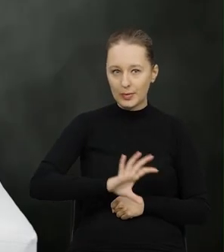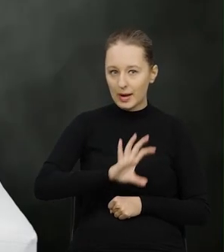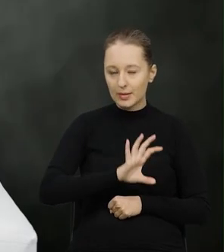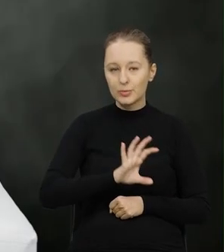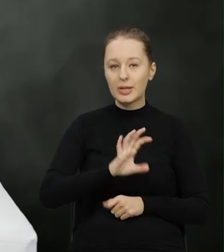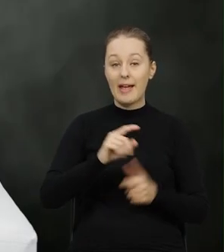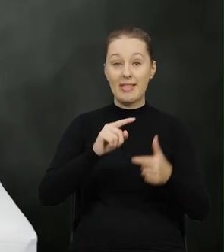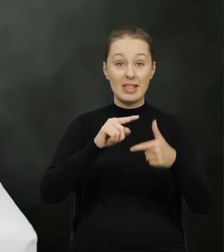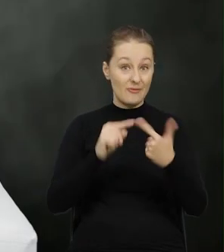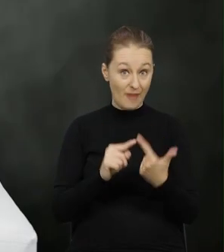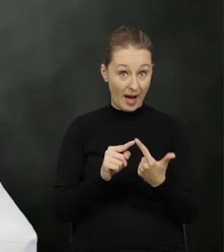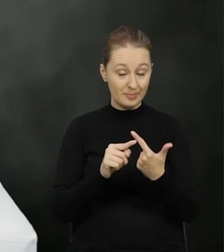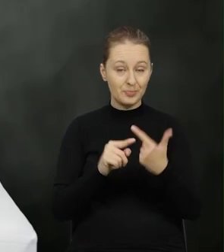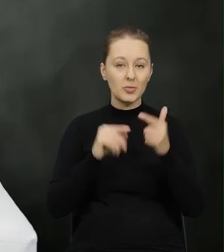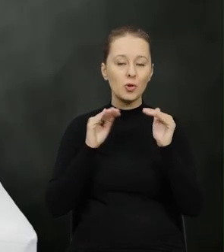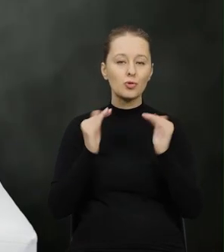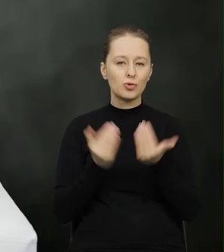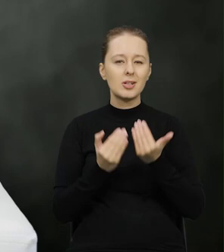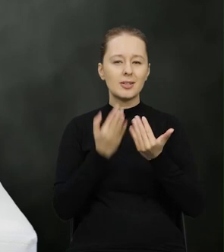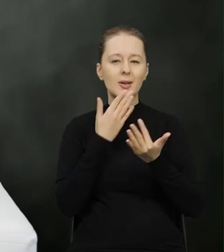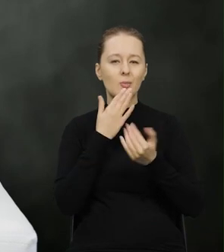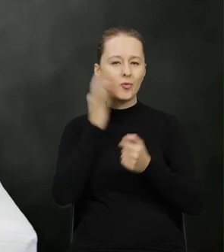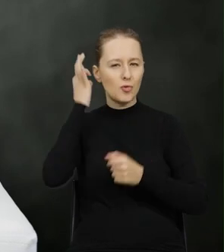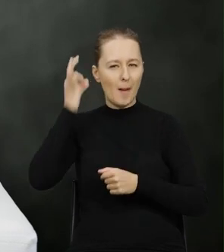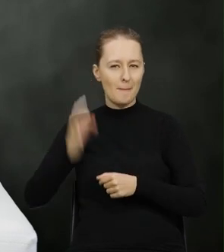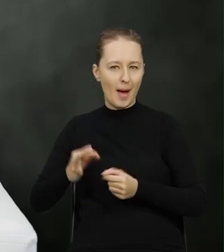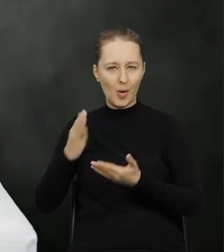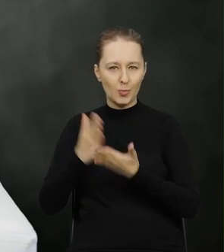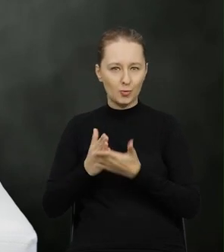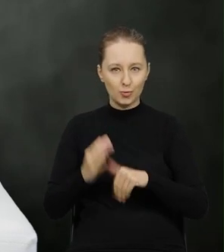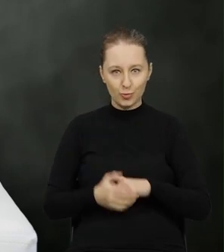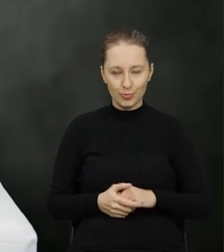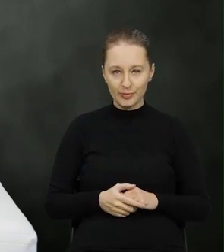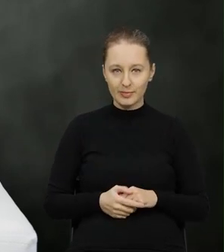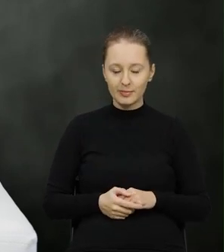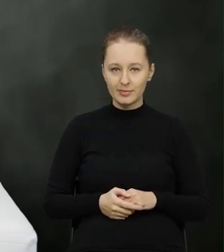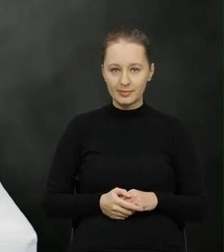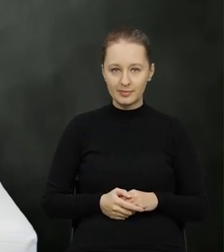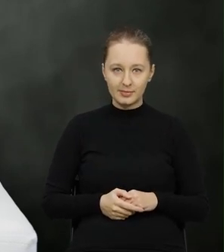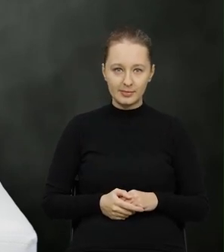podlegają dwa z nich, czyli tak jak już tutaj pani wspomniała,